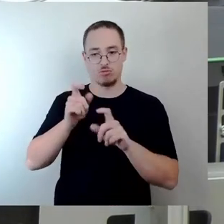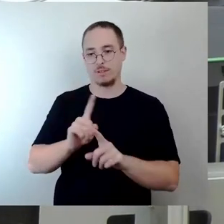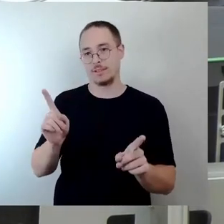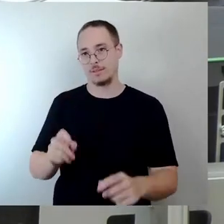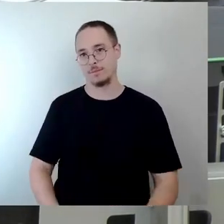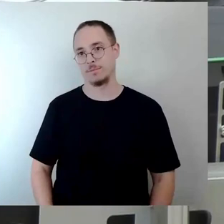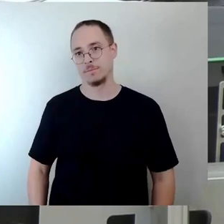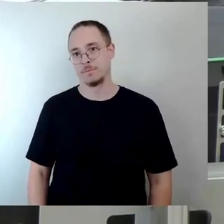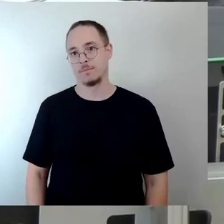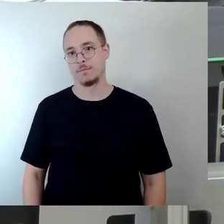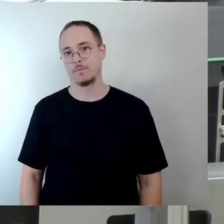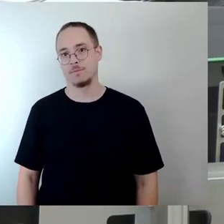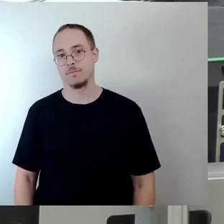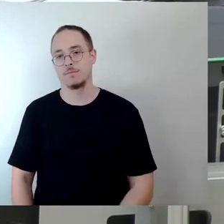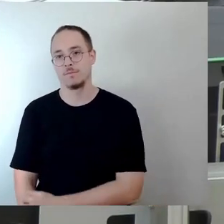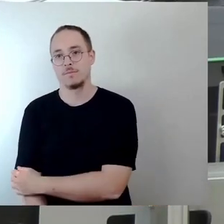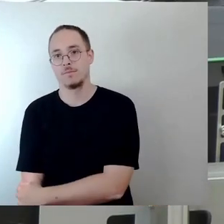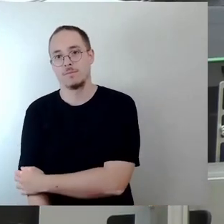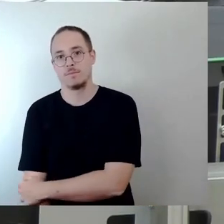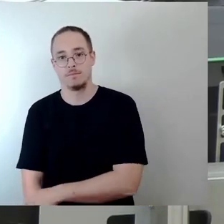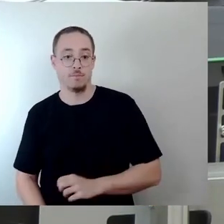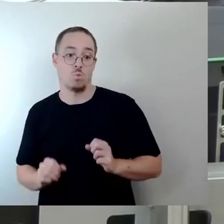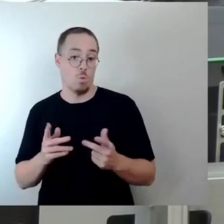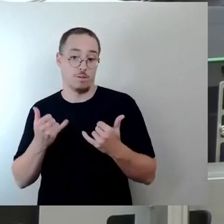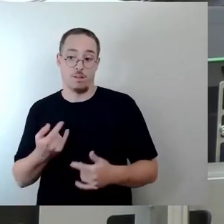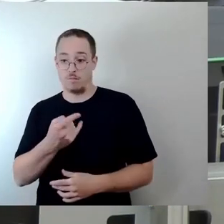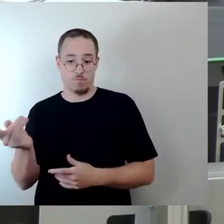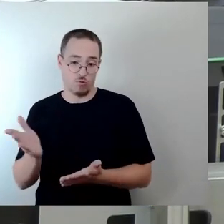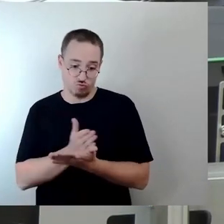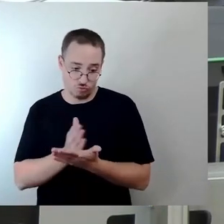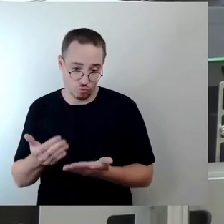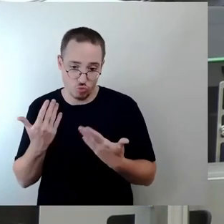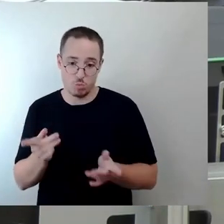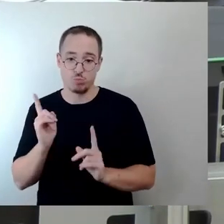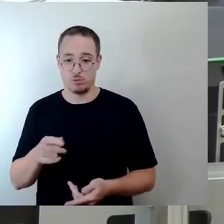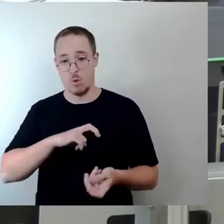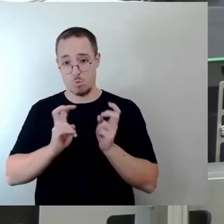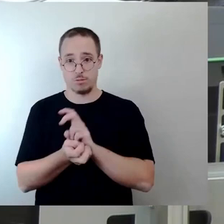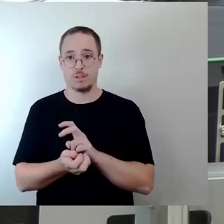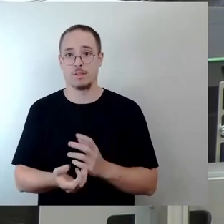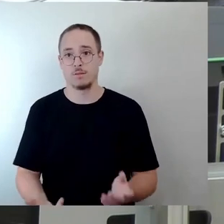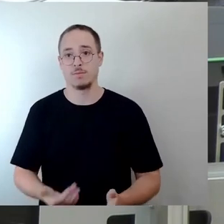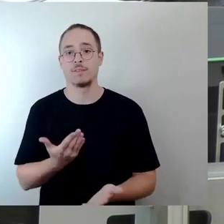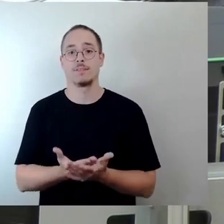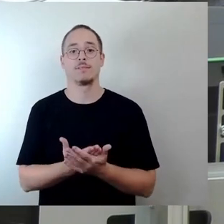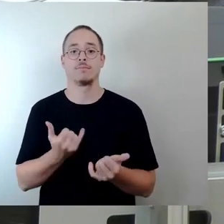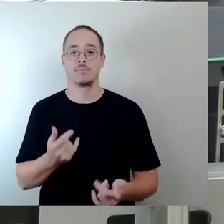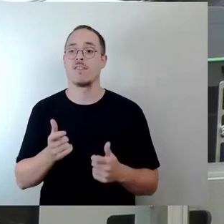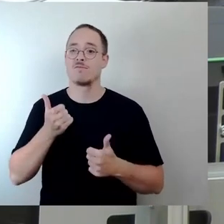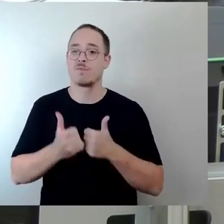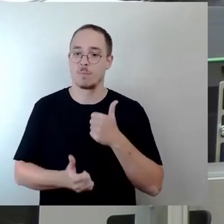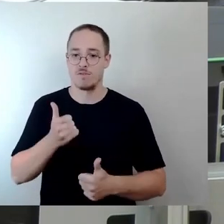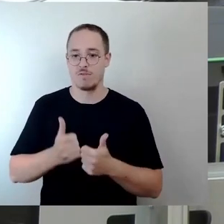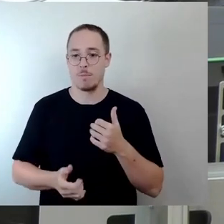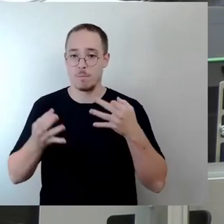Das gehört aber dann auch dazu, wenn man sich dafür entscheidet. Und deswegen ist es wichtig, dass hier ein Wettbewerb stattfindet, der auch, glaube ich, hochwertig